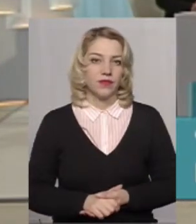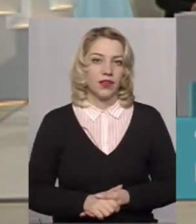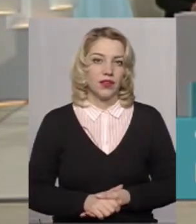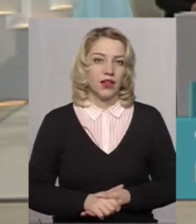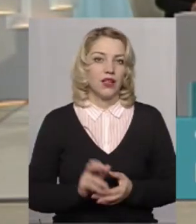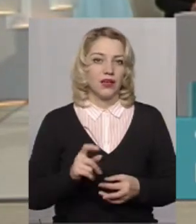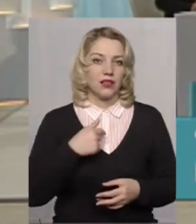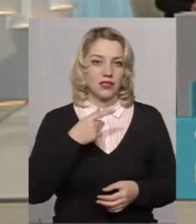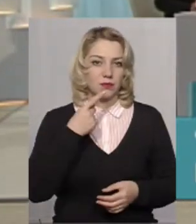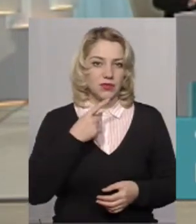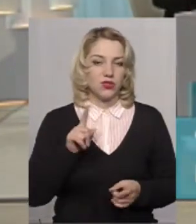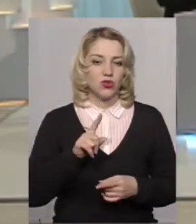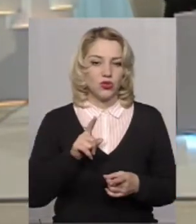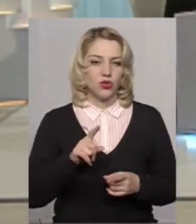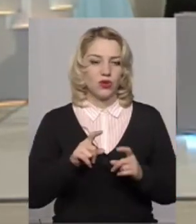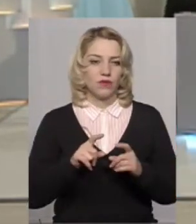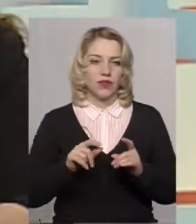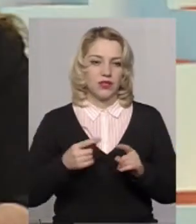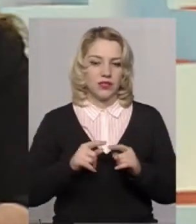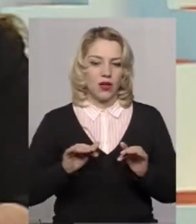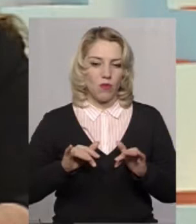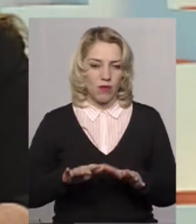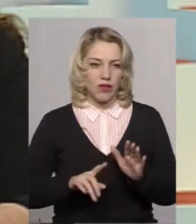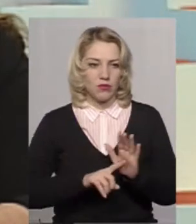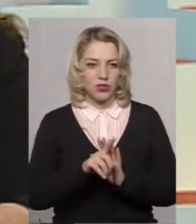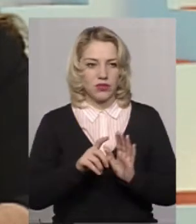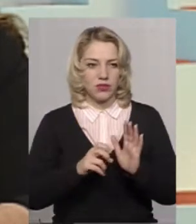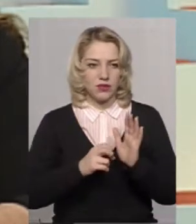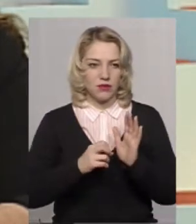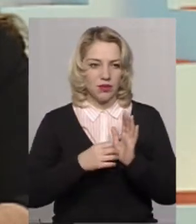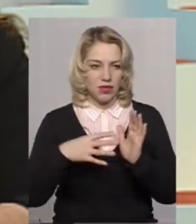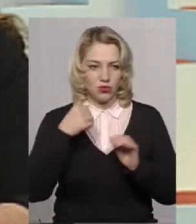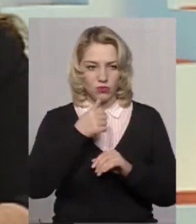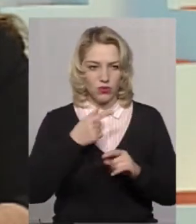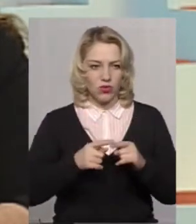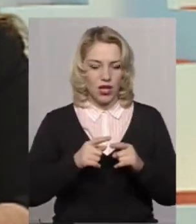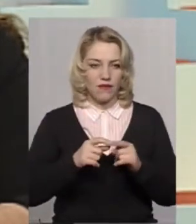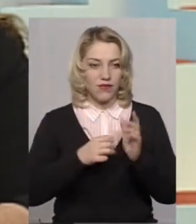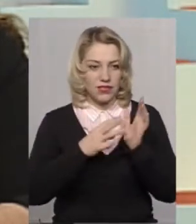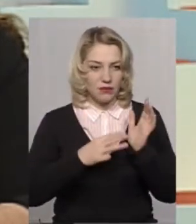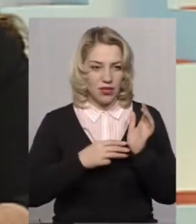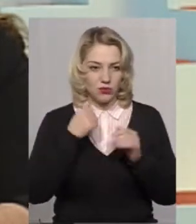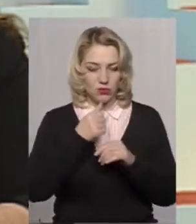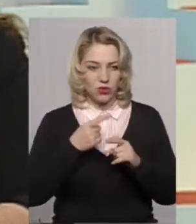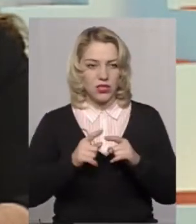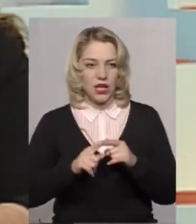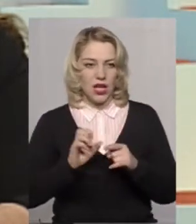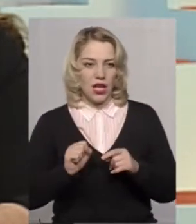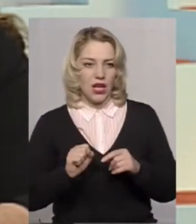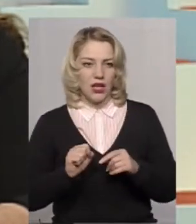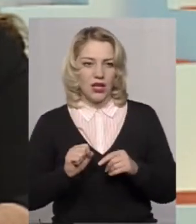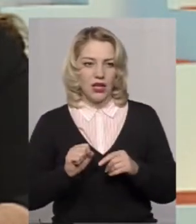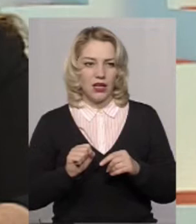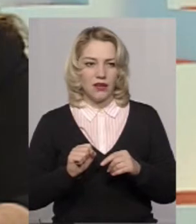Так, як я зазначала, що компанія стартувала ще в 18-му році, але законна була чинності лише в 19-му році. Дійсно, ми